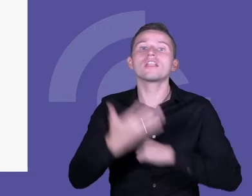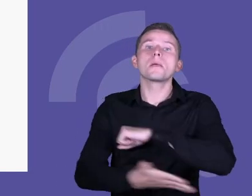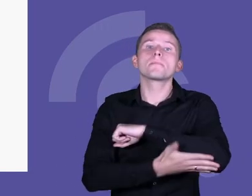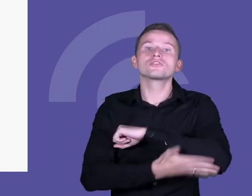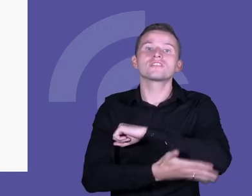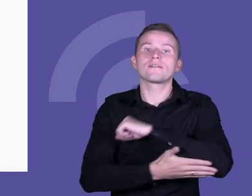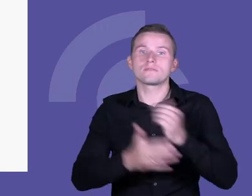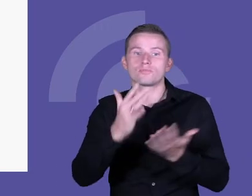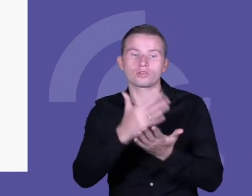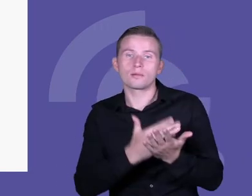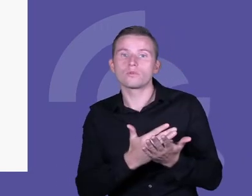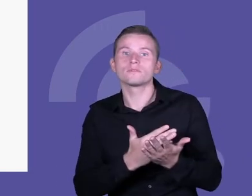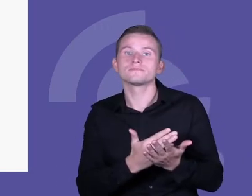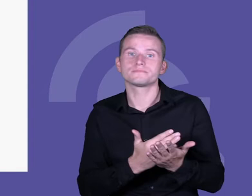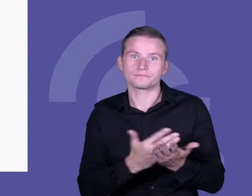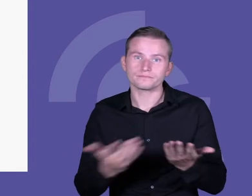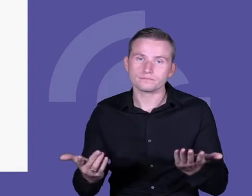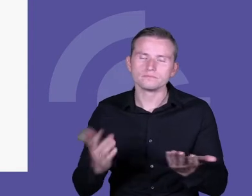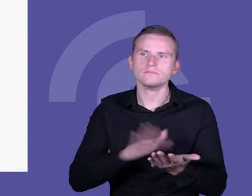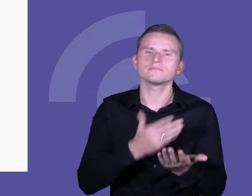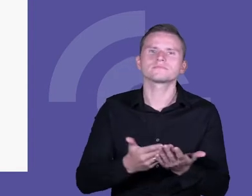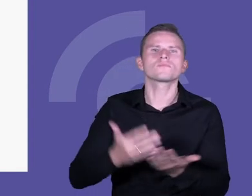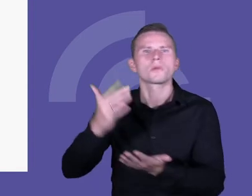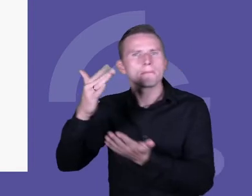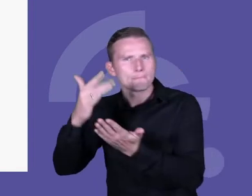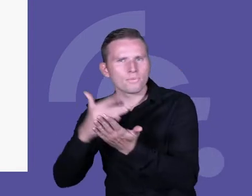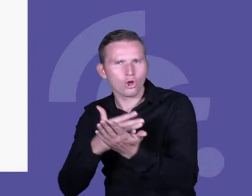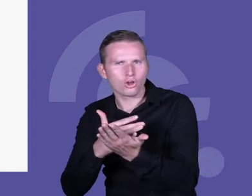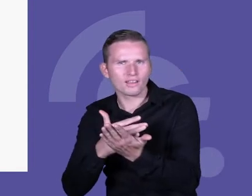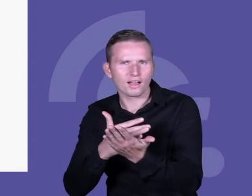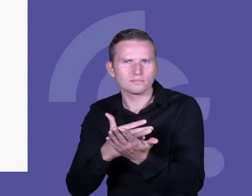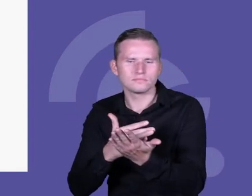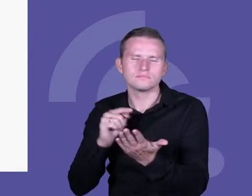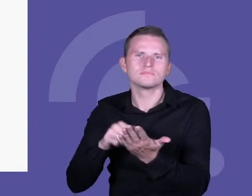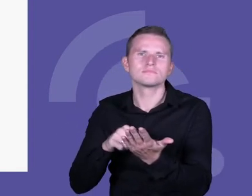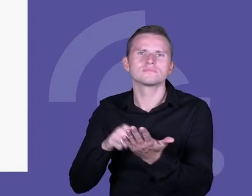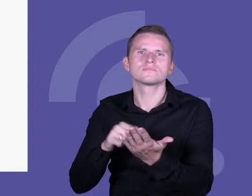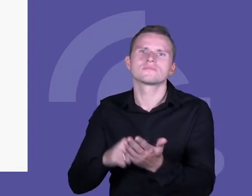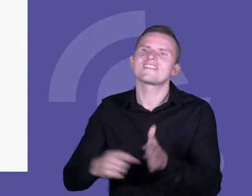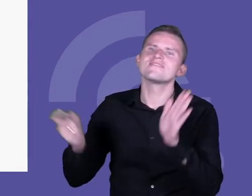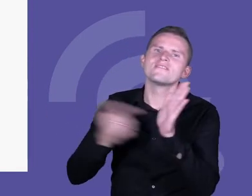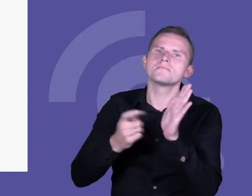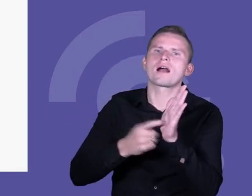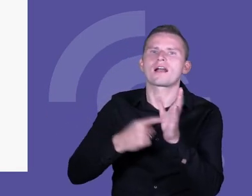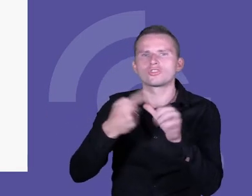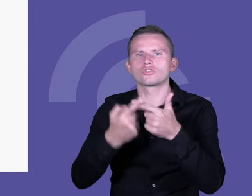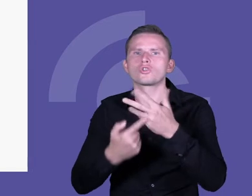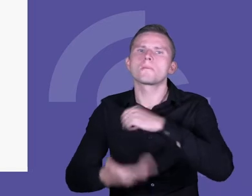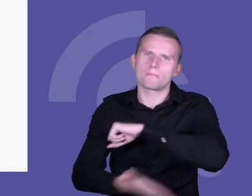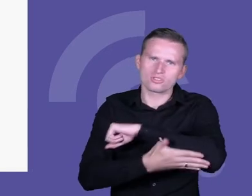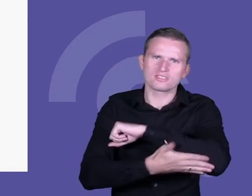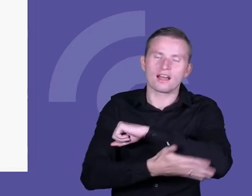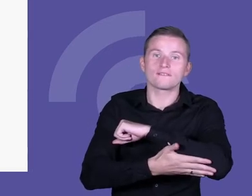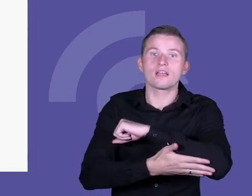programie, a na ile dany program wykracza poza wymogi podstawy programowej i żeby